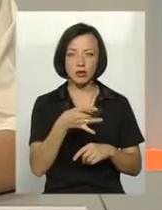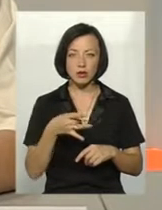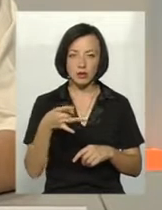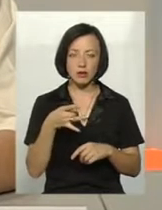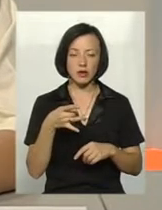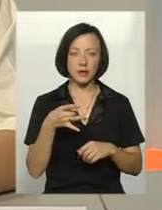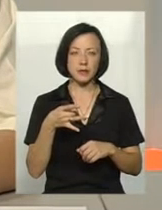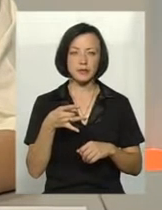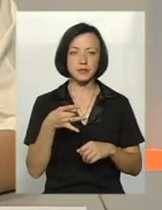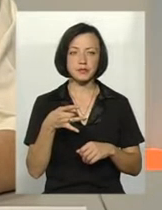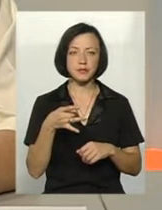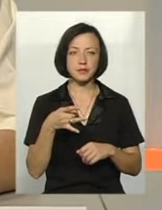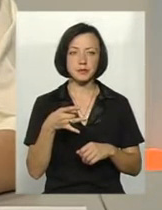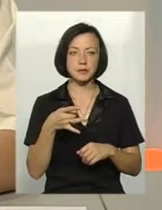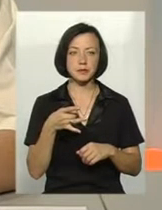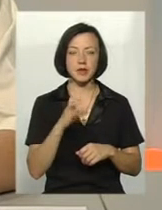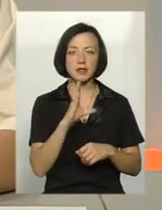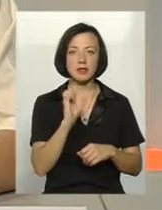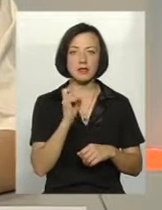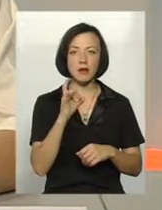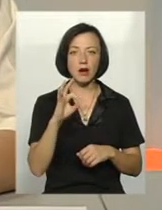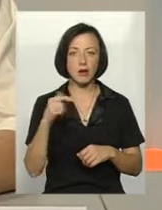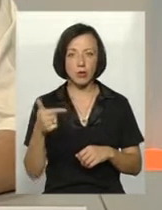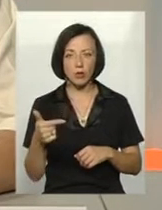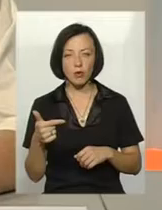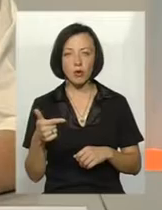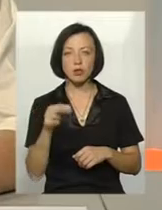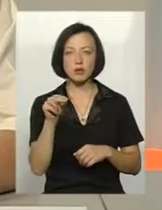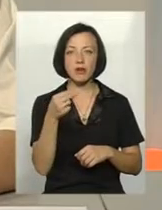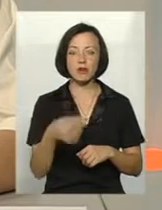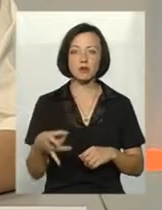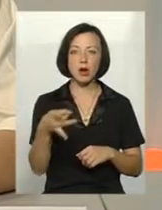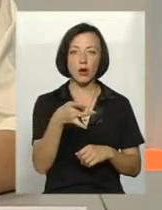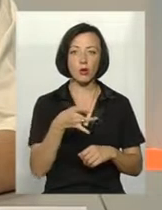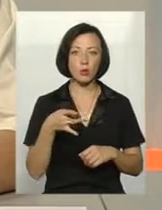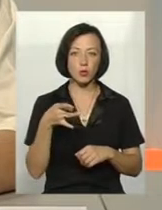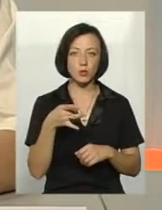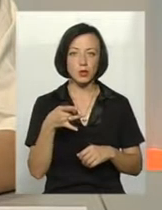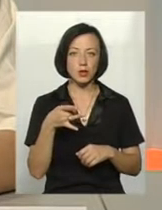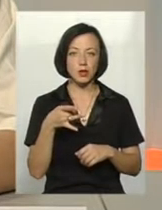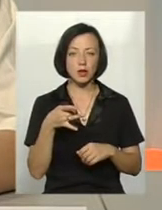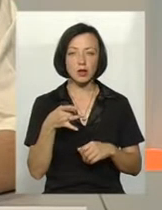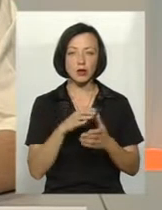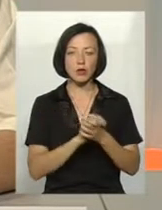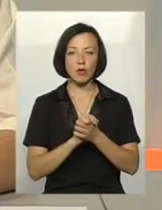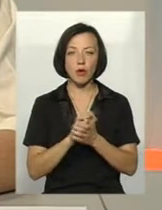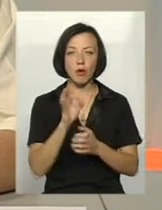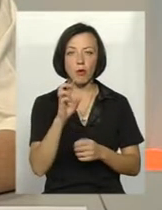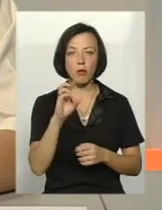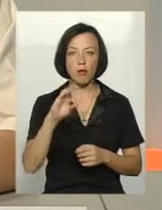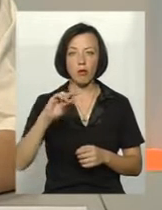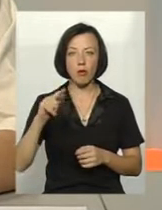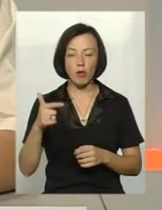господарства корпорації «Сварогвестгруп», по Чеморовецькому району, це товариство «Болонягро»